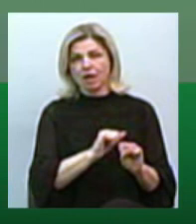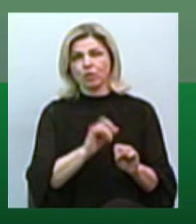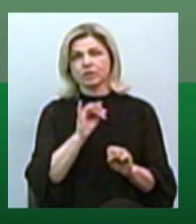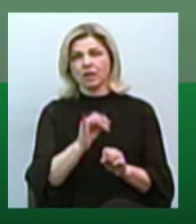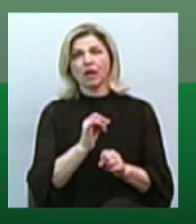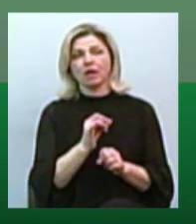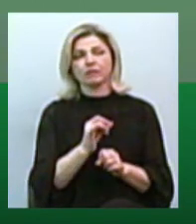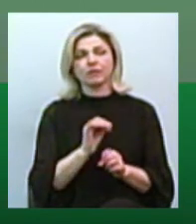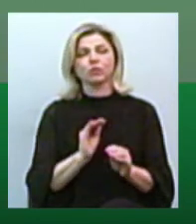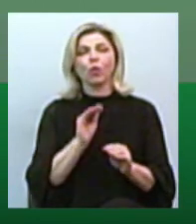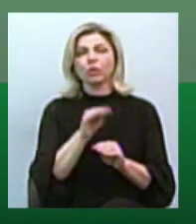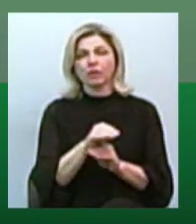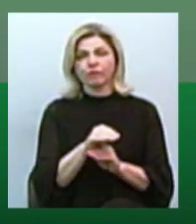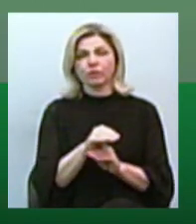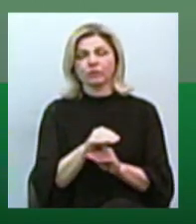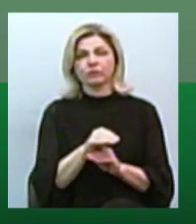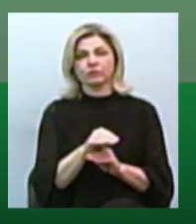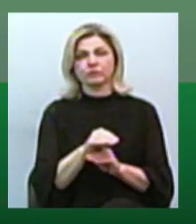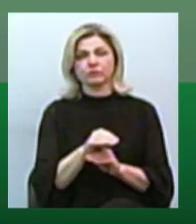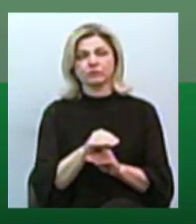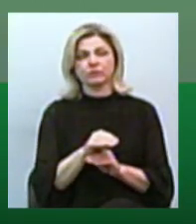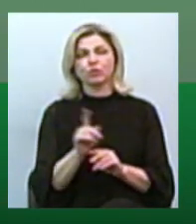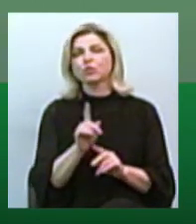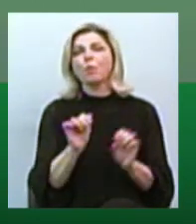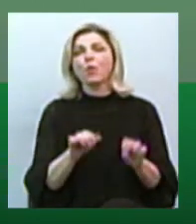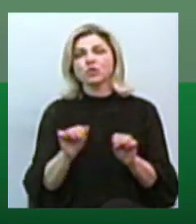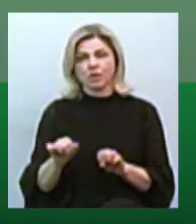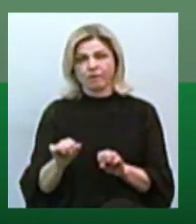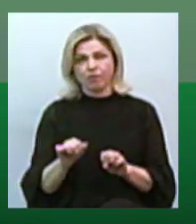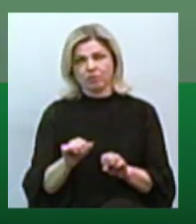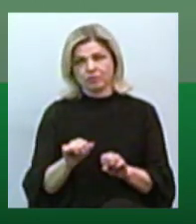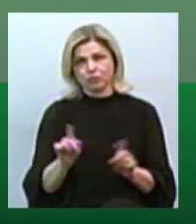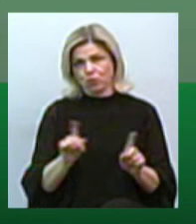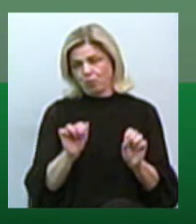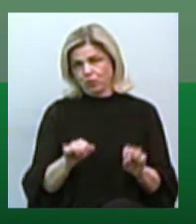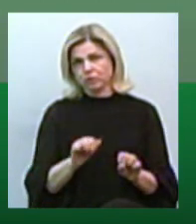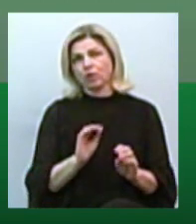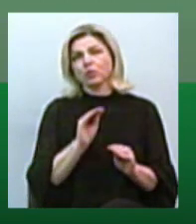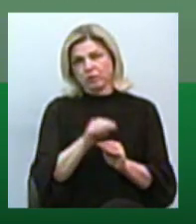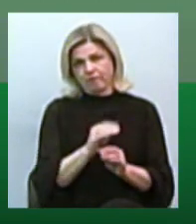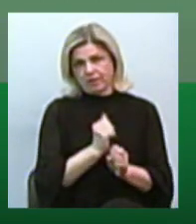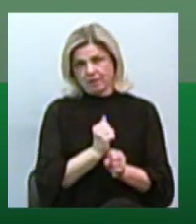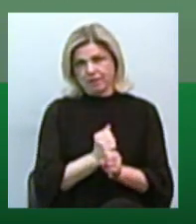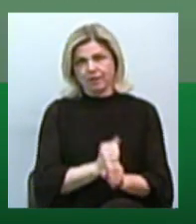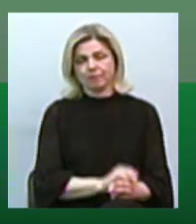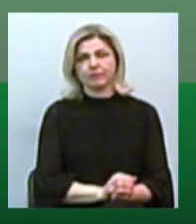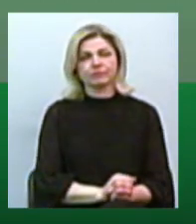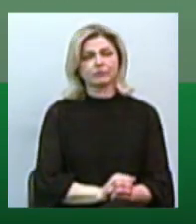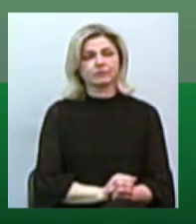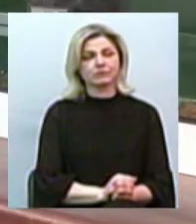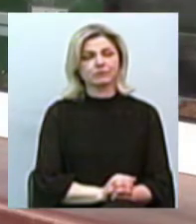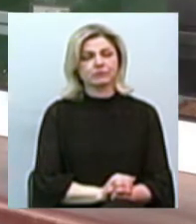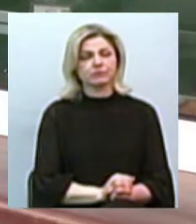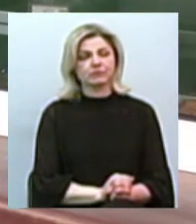додатково все, що можливо для того, щоб зупинити розповсюдження